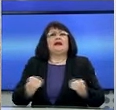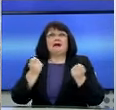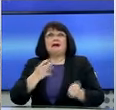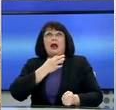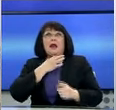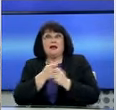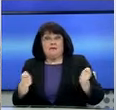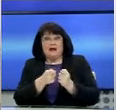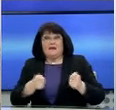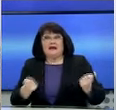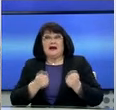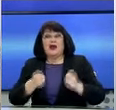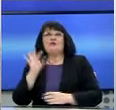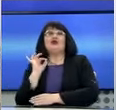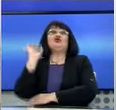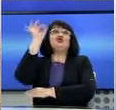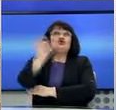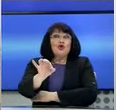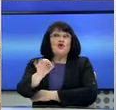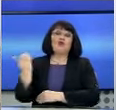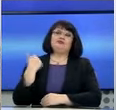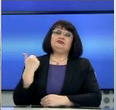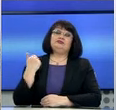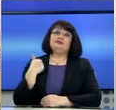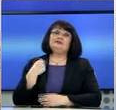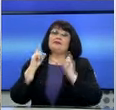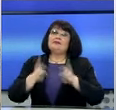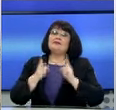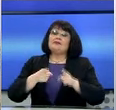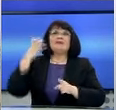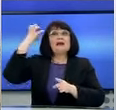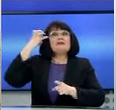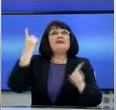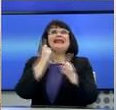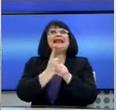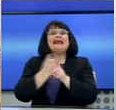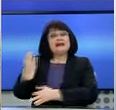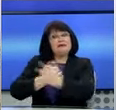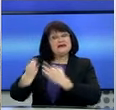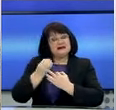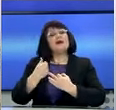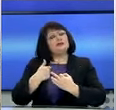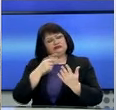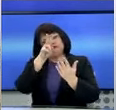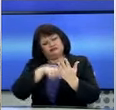μέτρα. Πάντα με γνώμονα της εισηγήσεις και της αποβάσης των επιστημόνων μας, των ειδικών.